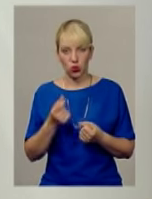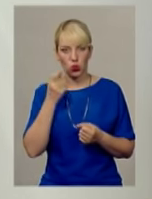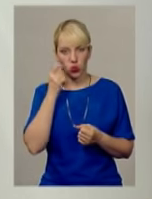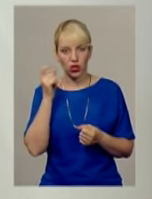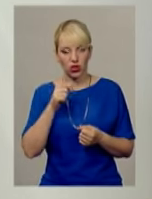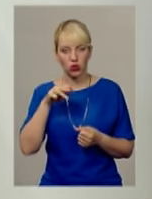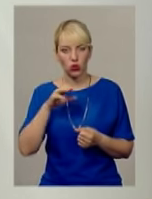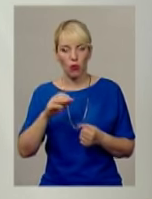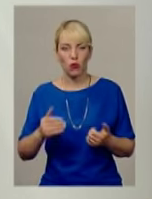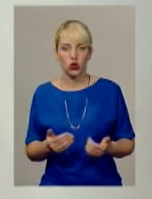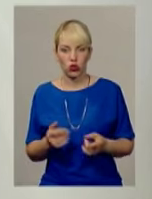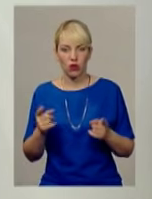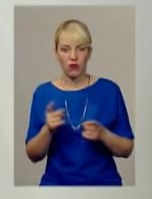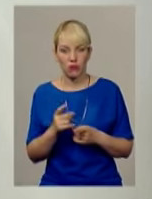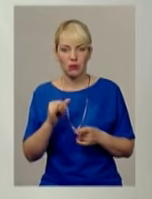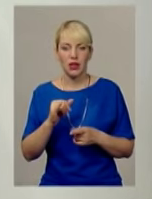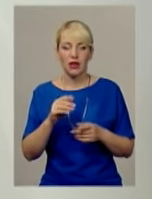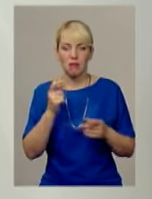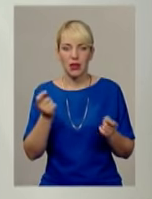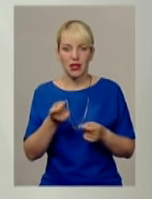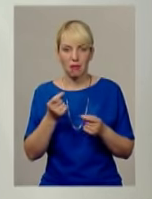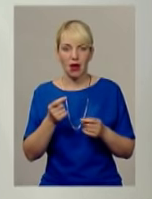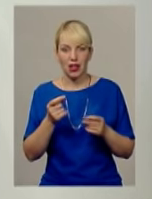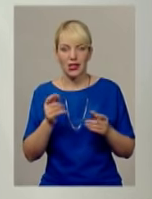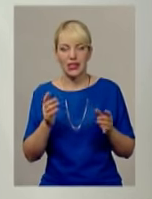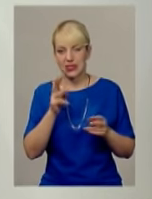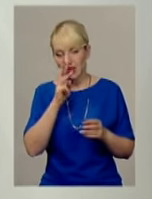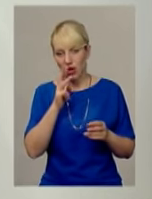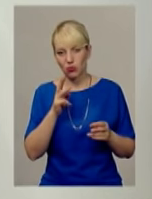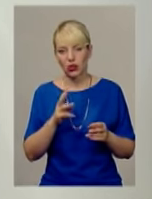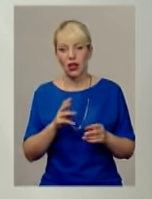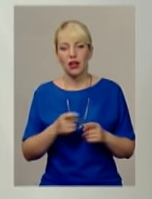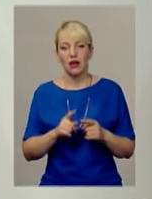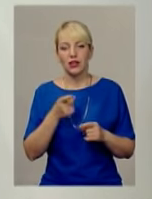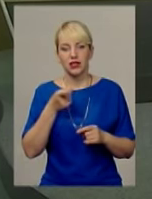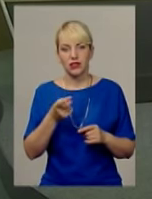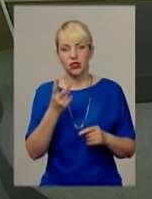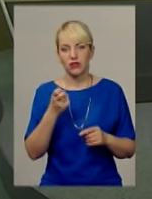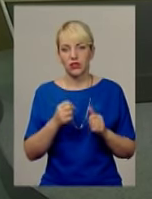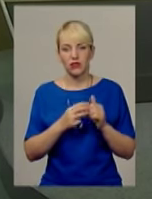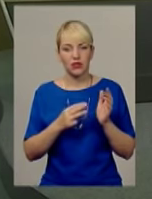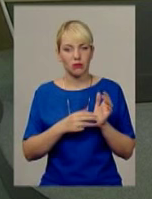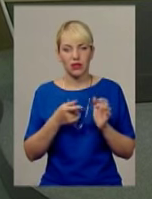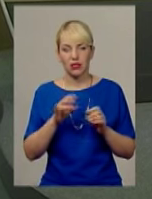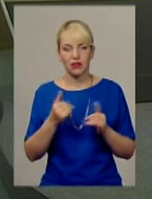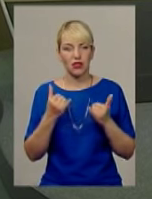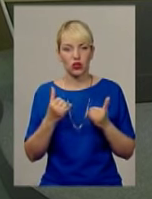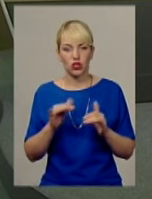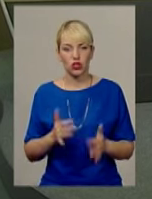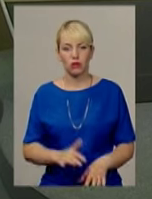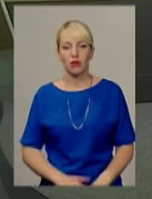прожитковий рівень і мінімальна заробітна плата у нас становить на рівні 1218 гривень на сьогоднішній момент.